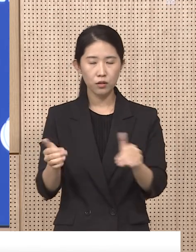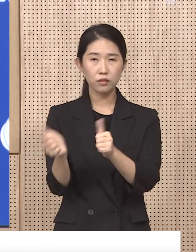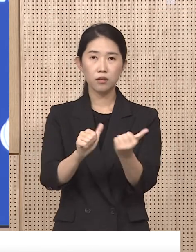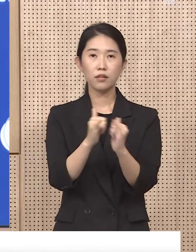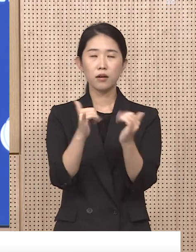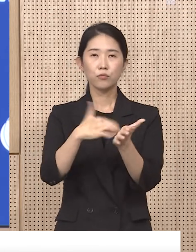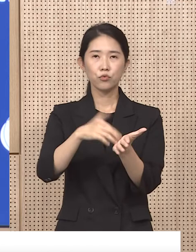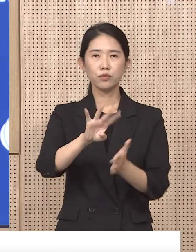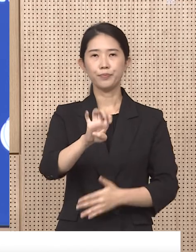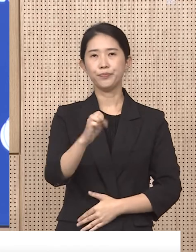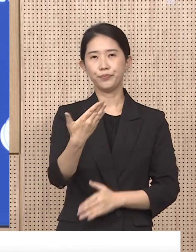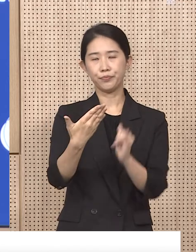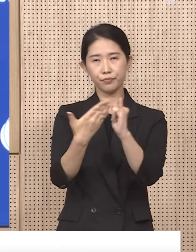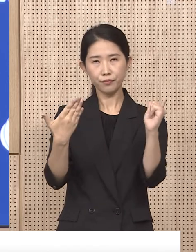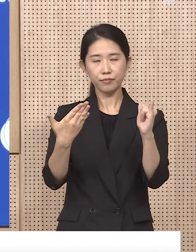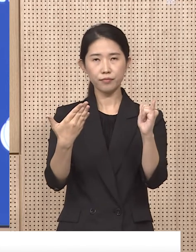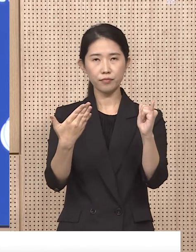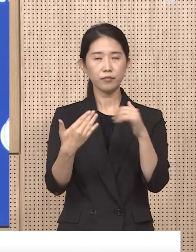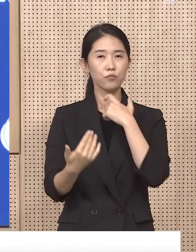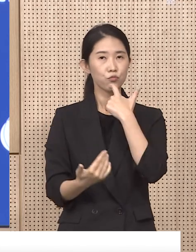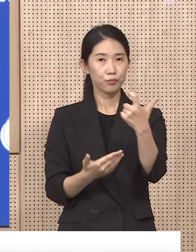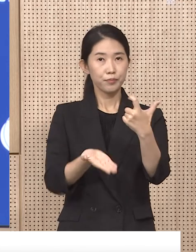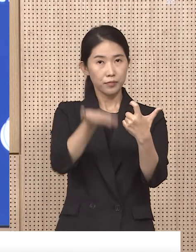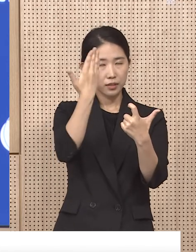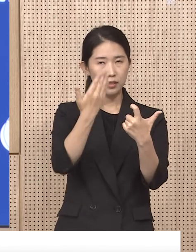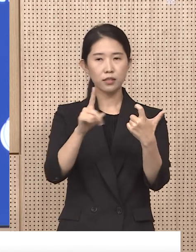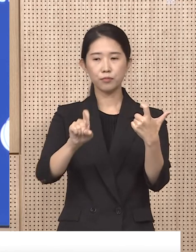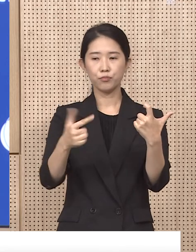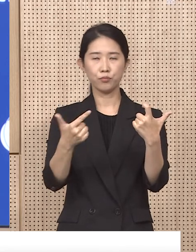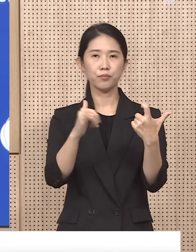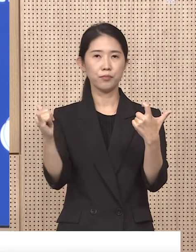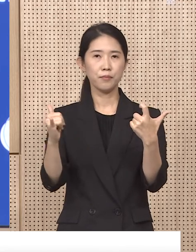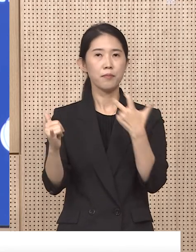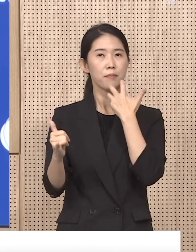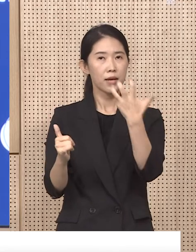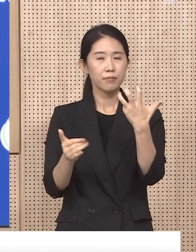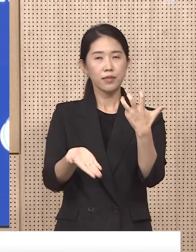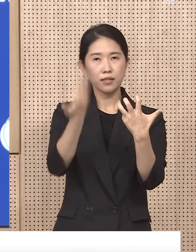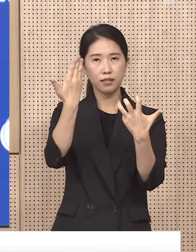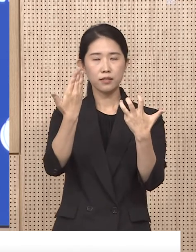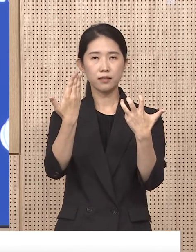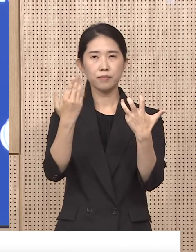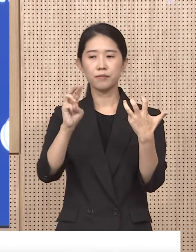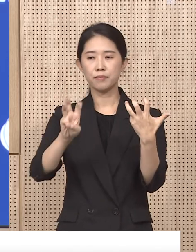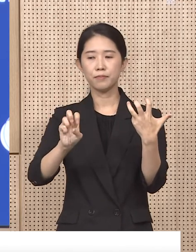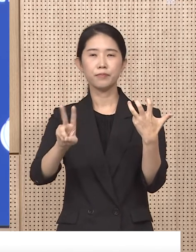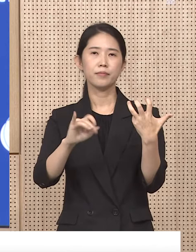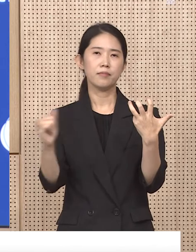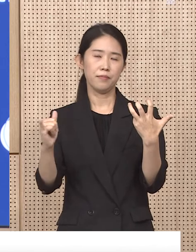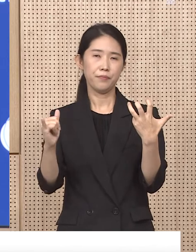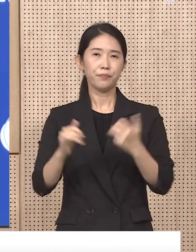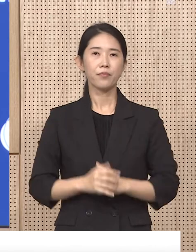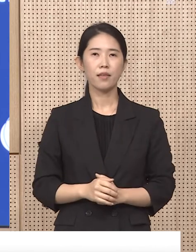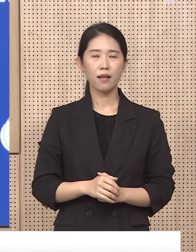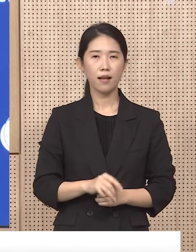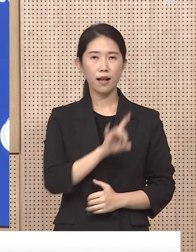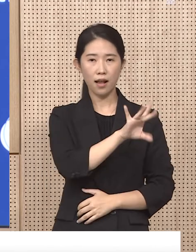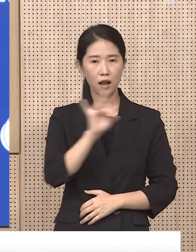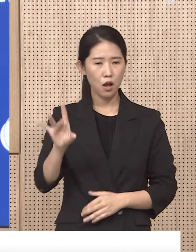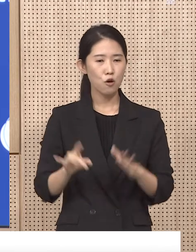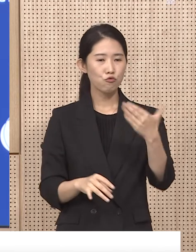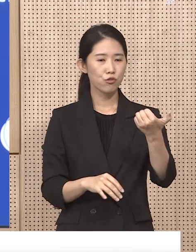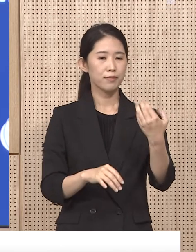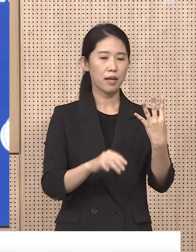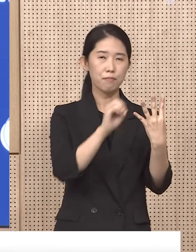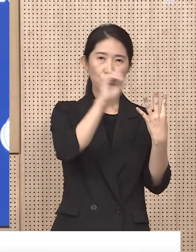49명입니다. 이 중 60세 이상은 46명, 80세 이상은 32명으로 각각 94%,